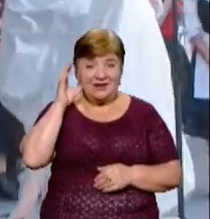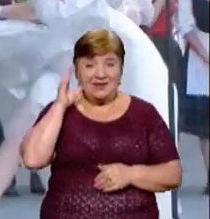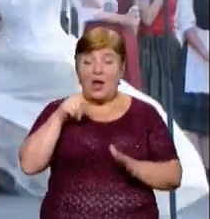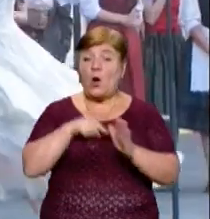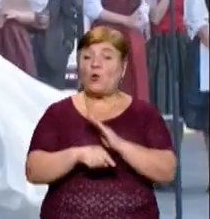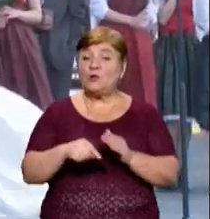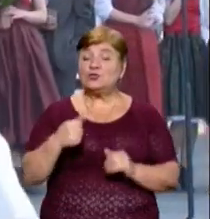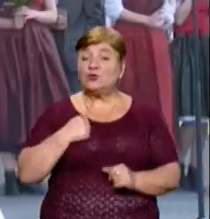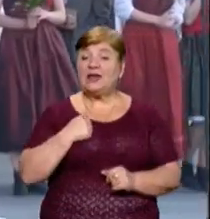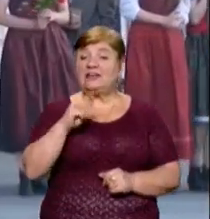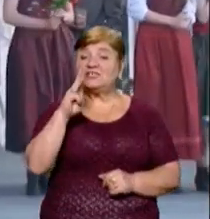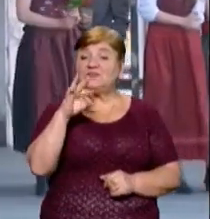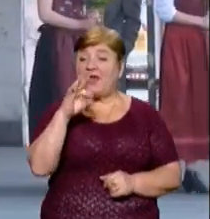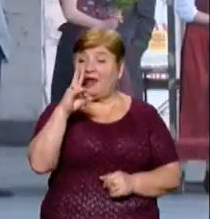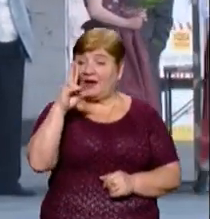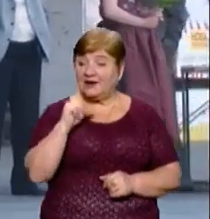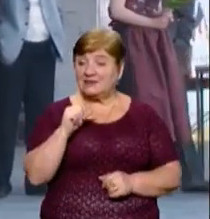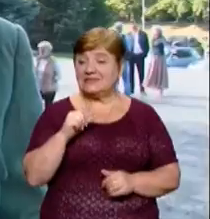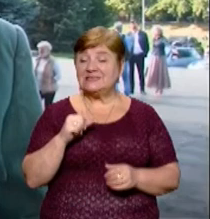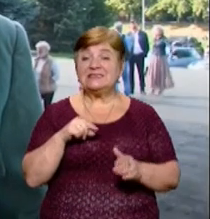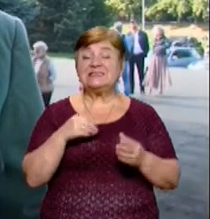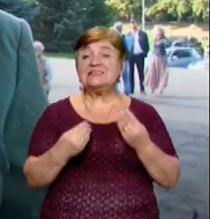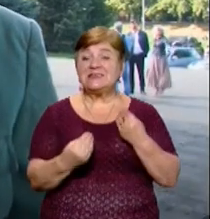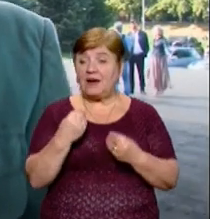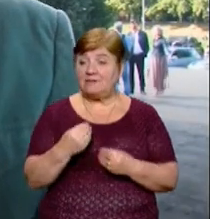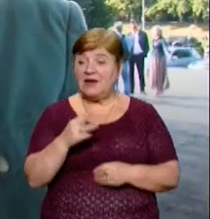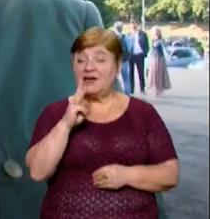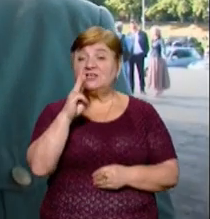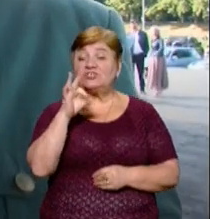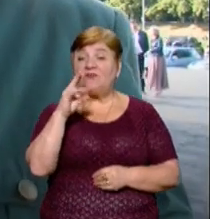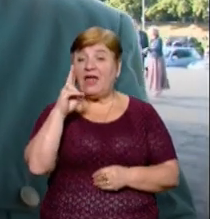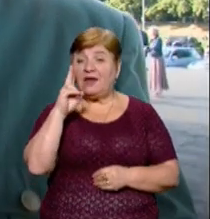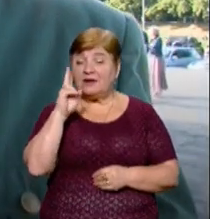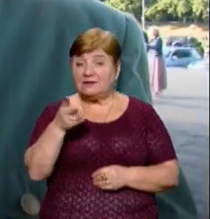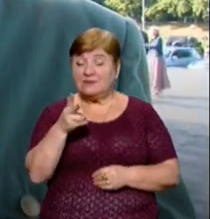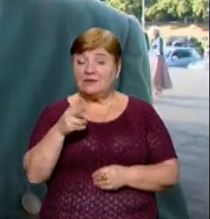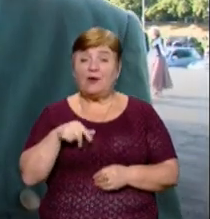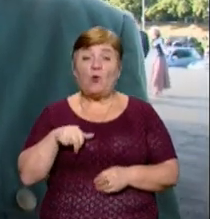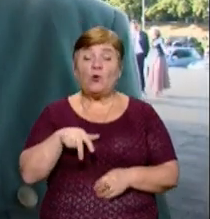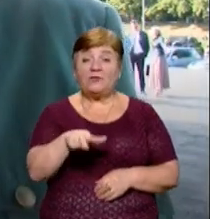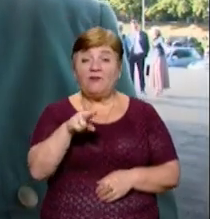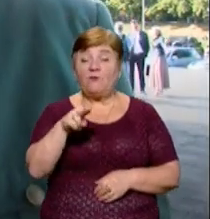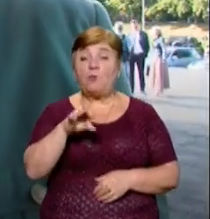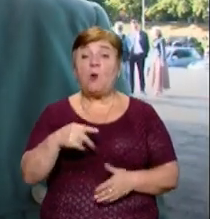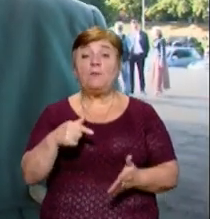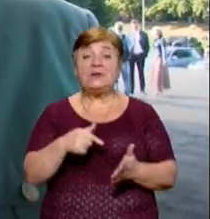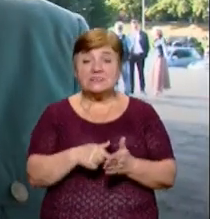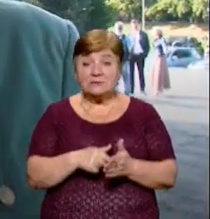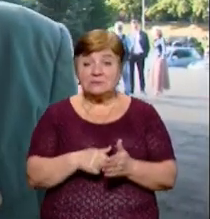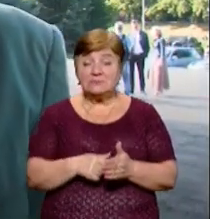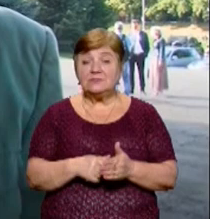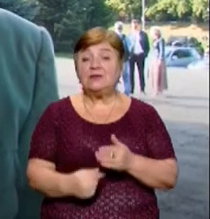Швейка зіграв Тарас Гамага. Швейк ходив по місту, набрів на карантин.